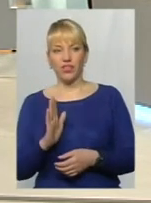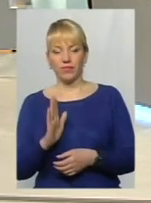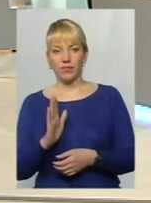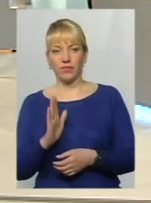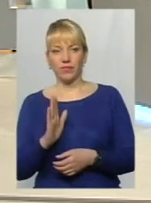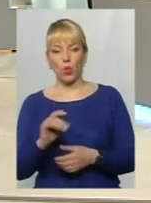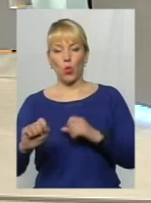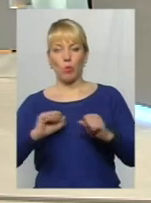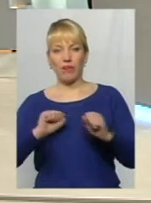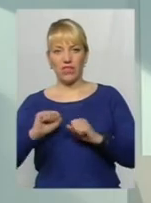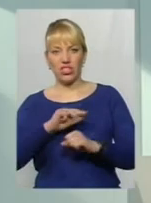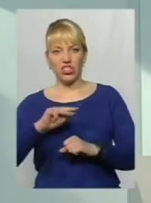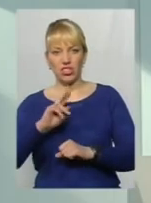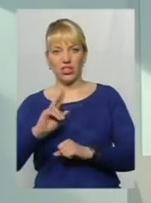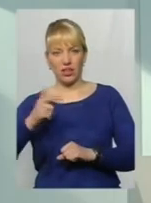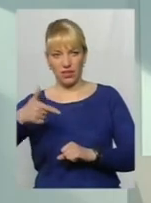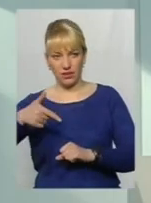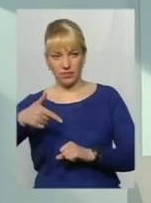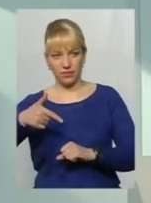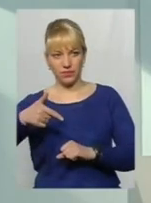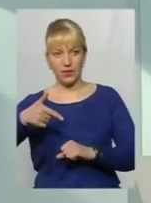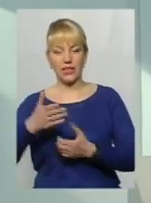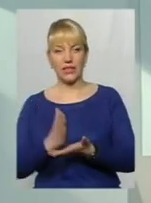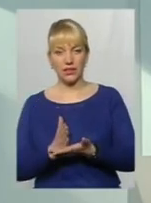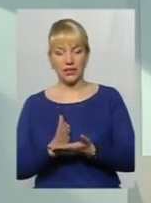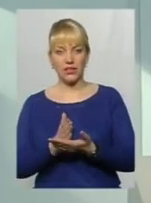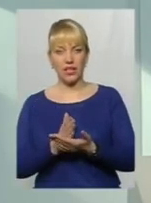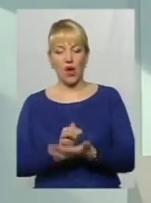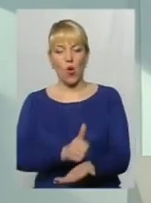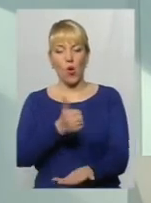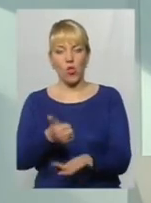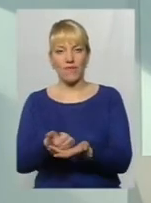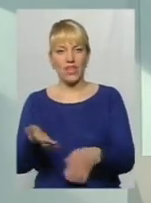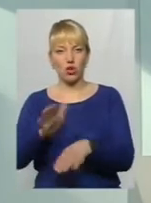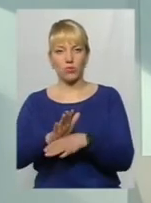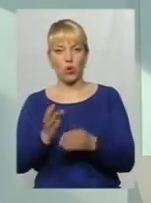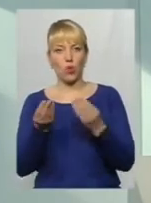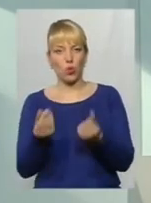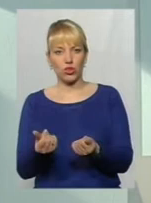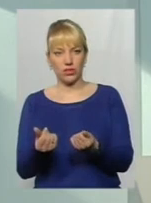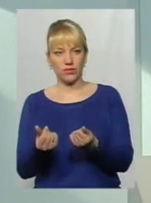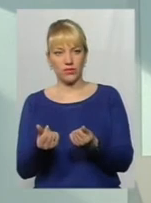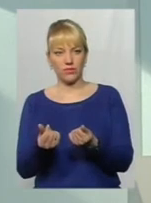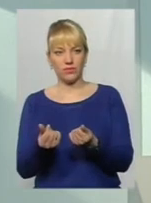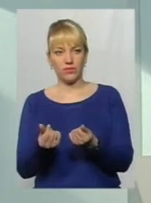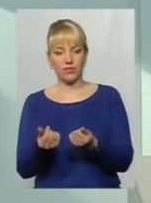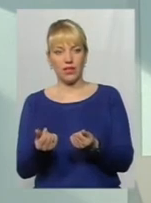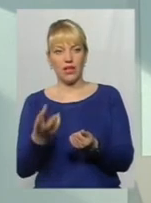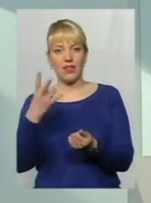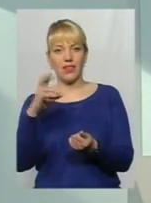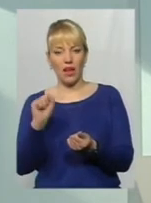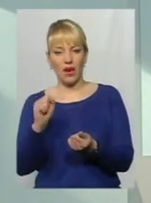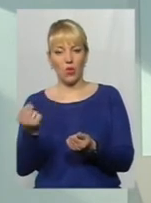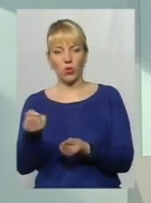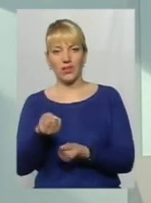Управління житлово-комунального господарства є головним розпорядником коштів на утримання